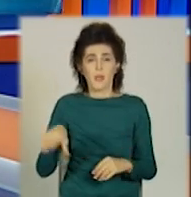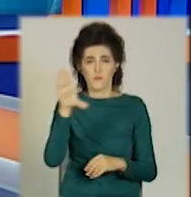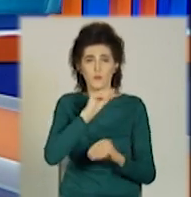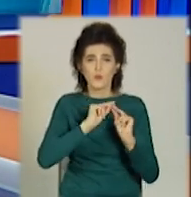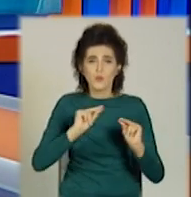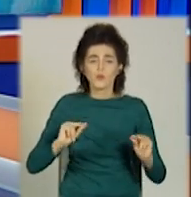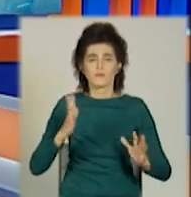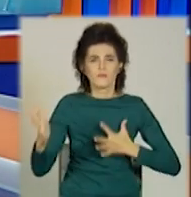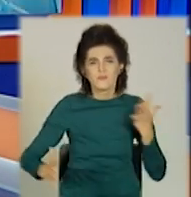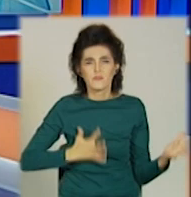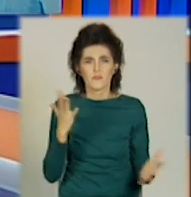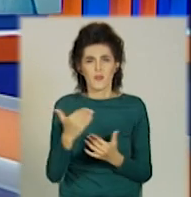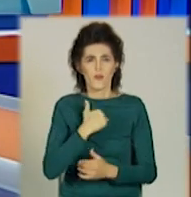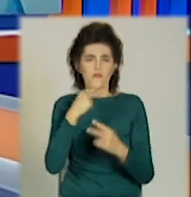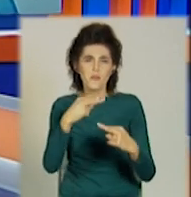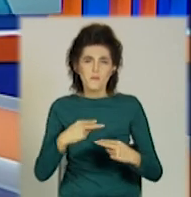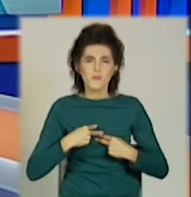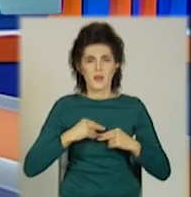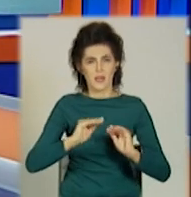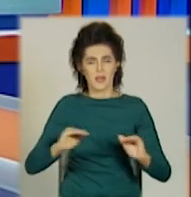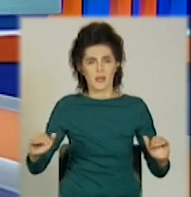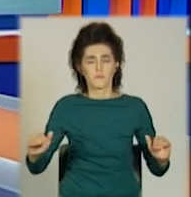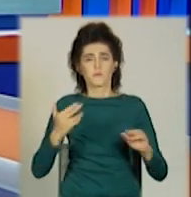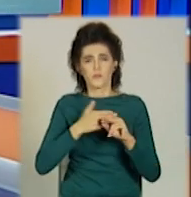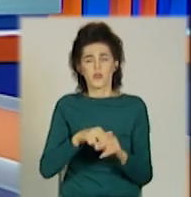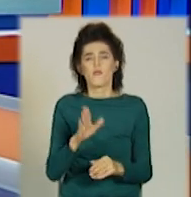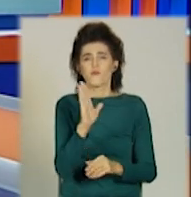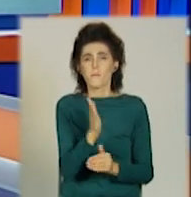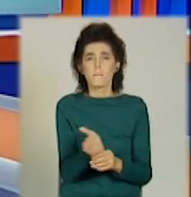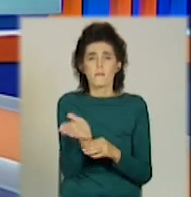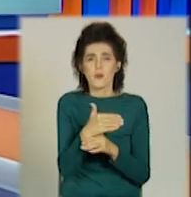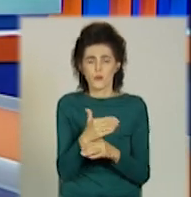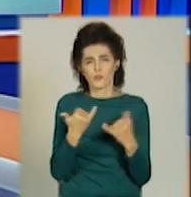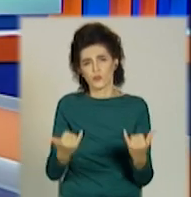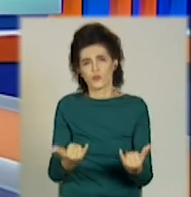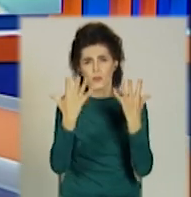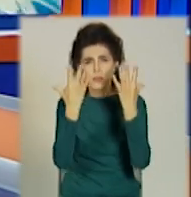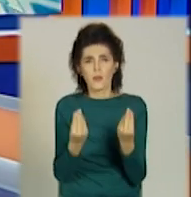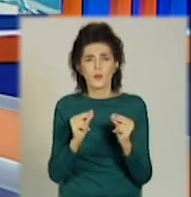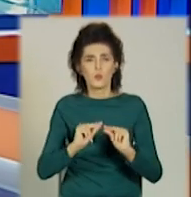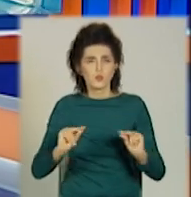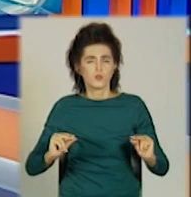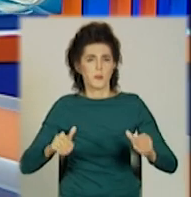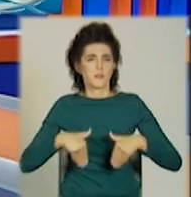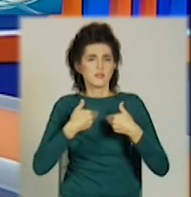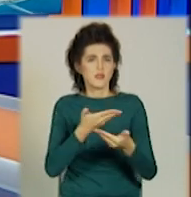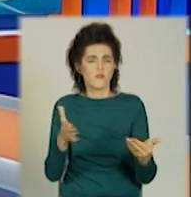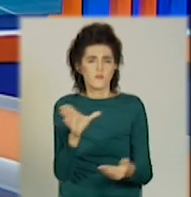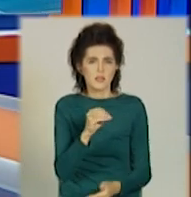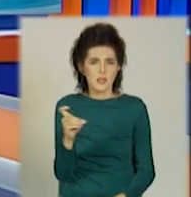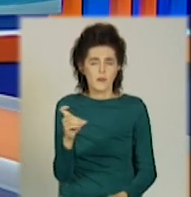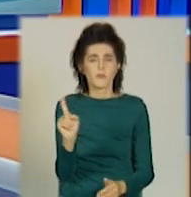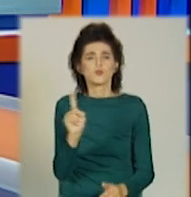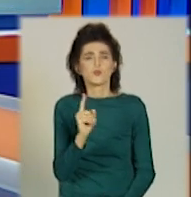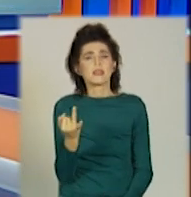учнів та завоювати їхню повагу. У Маріуполі з професійним святом вітають педагогів. Що тримає на